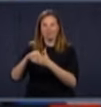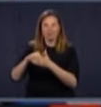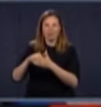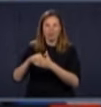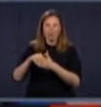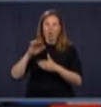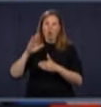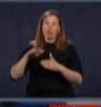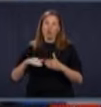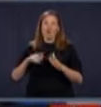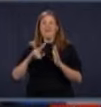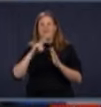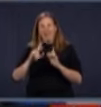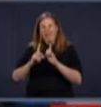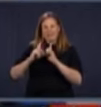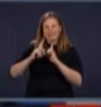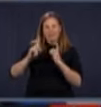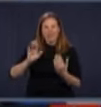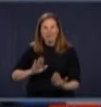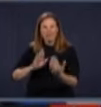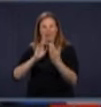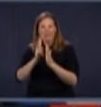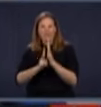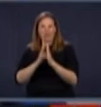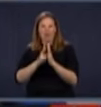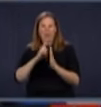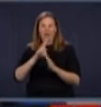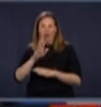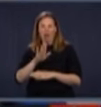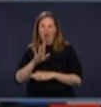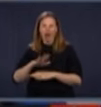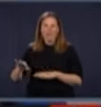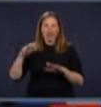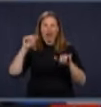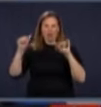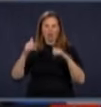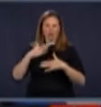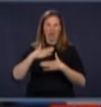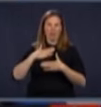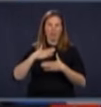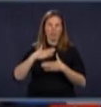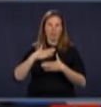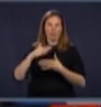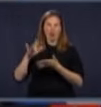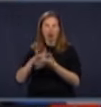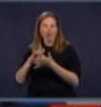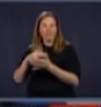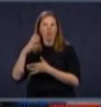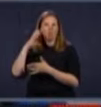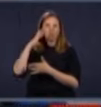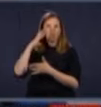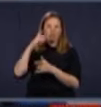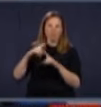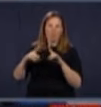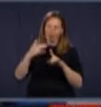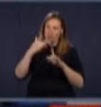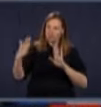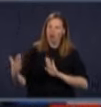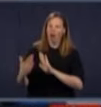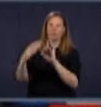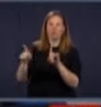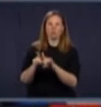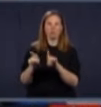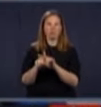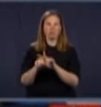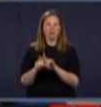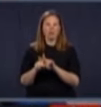virtuel qui, habituellement, les jeunes sont très virtuels, mais on sent maintenant qu'ils ont ces besoins-là. Les élèves aussi